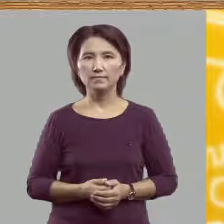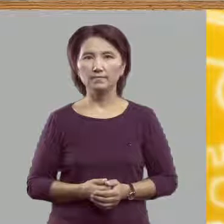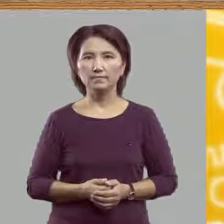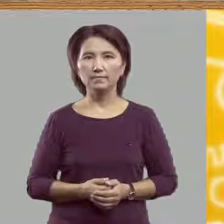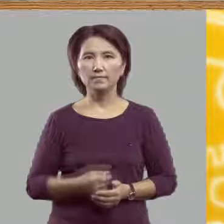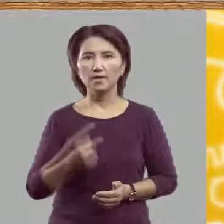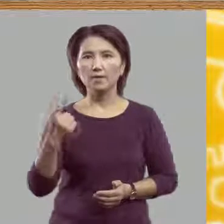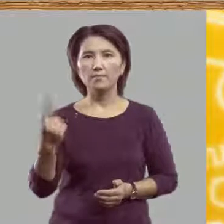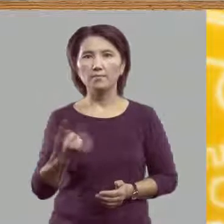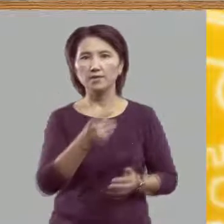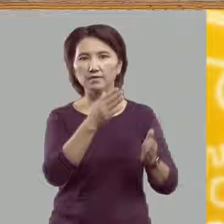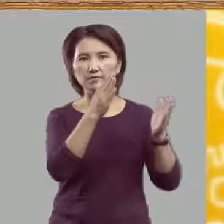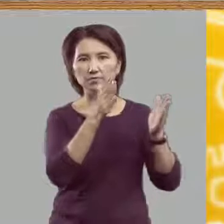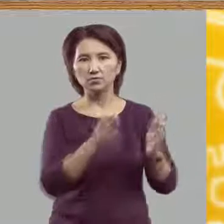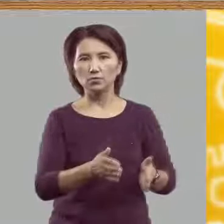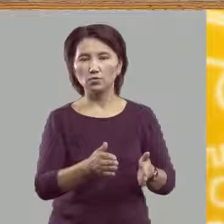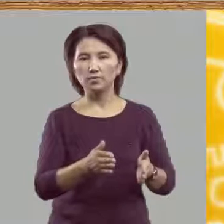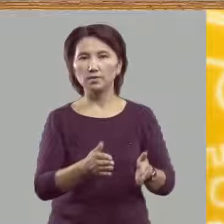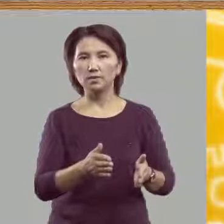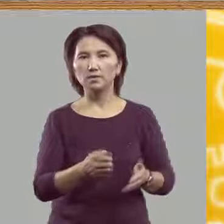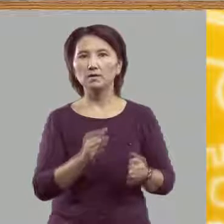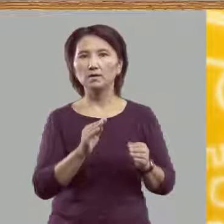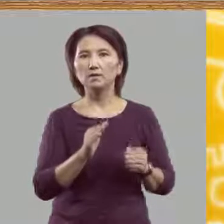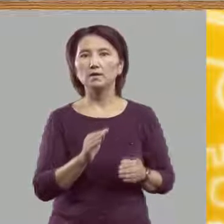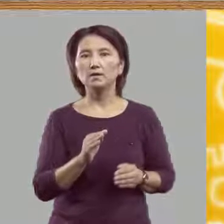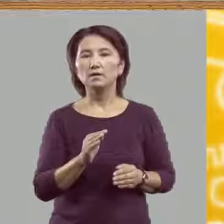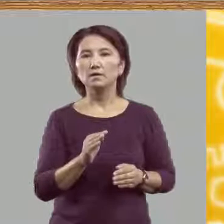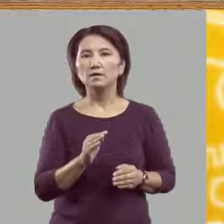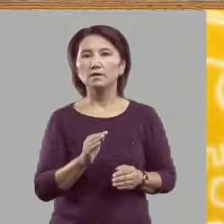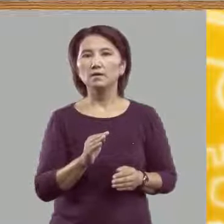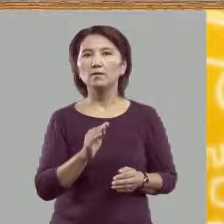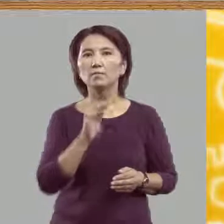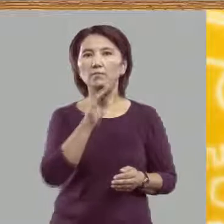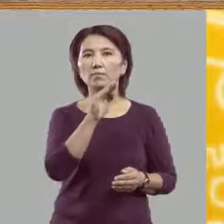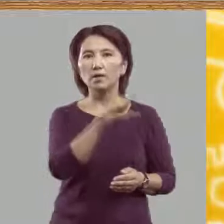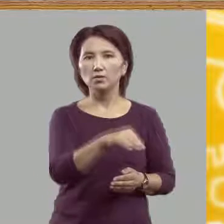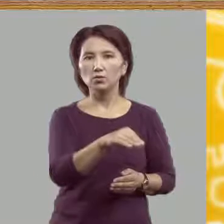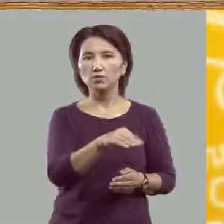В первый столбик положим картинки,